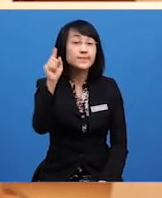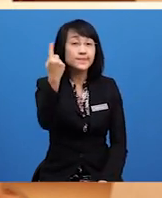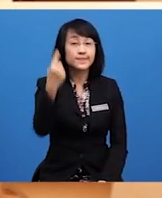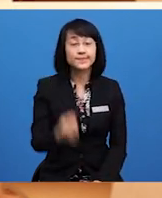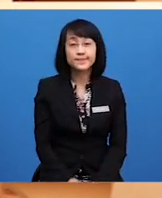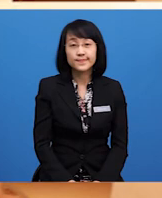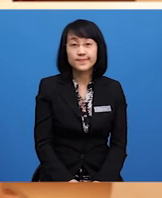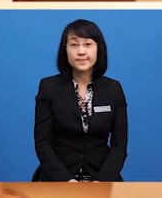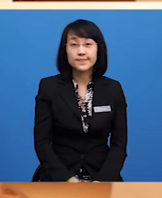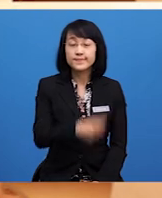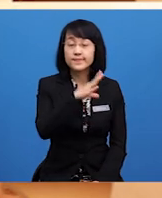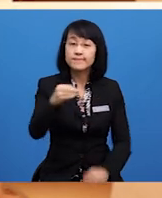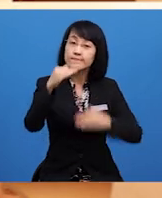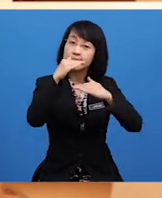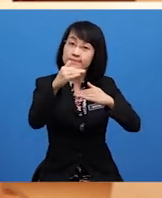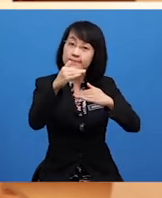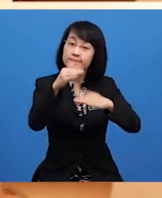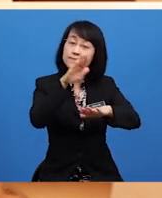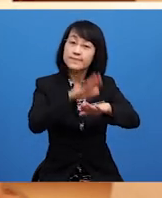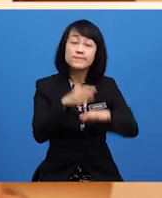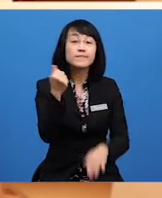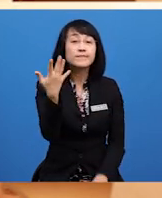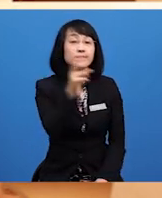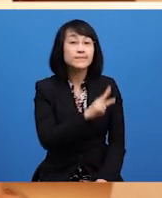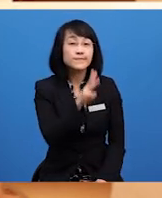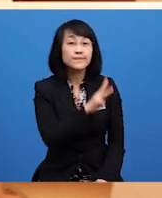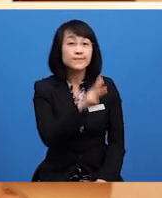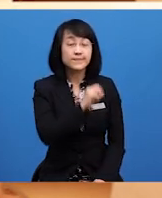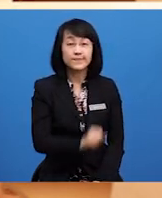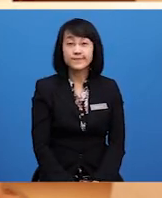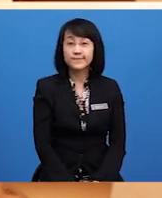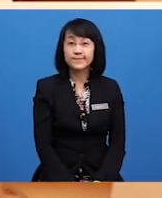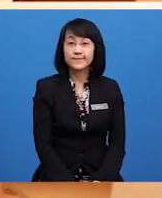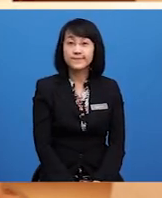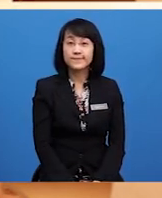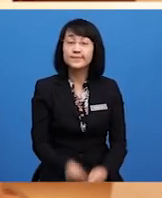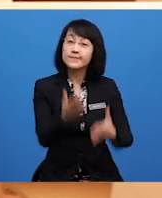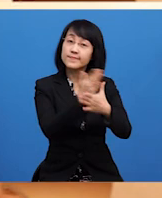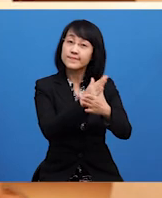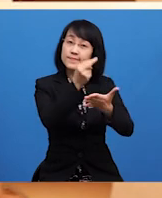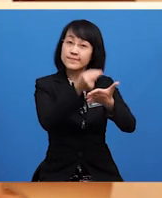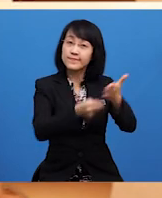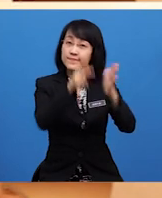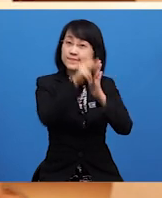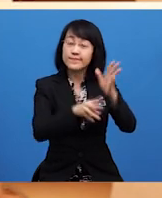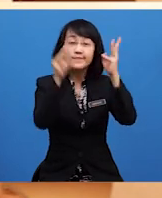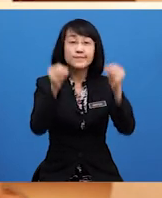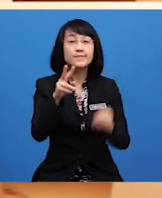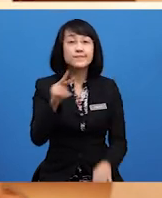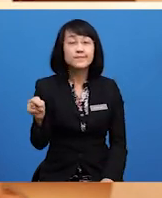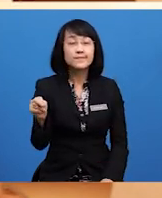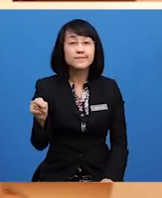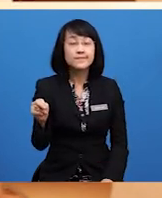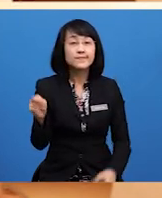Dan terhad kepada beberapa watak Antara nilai kemanusiaan yang